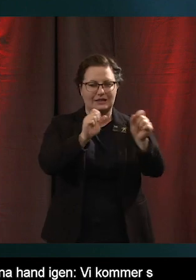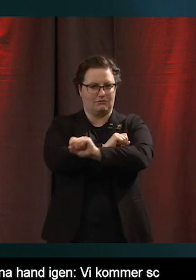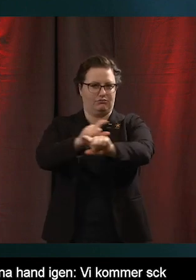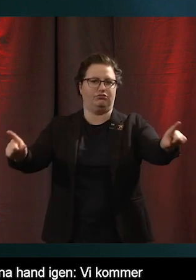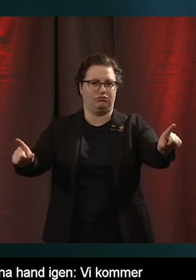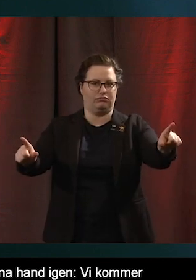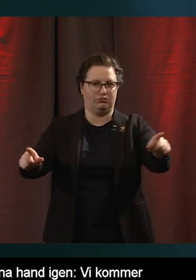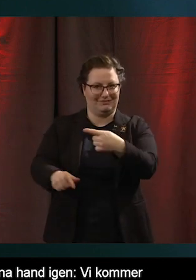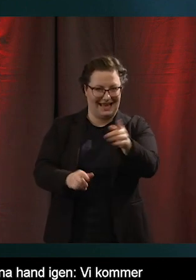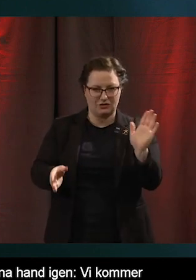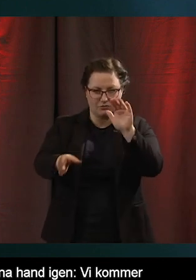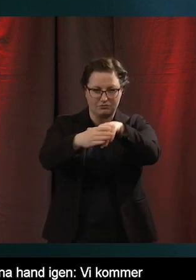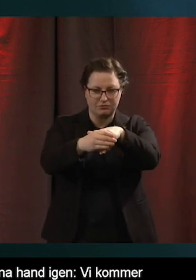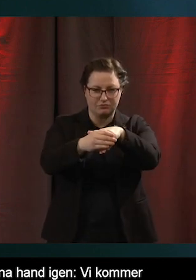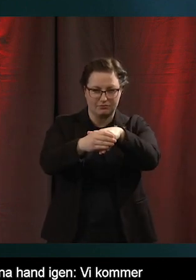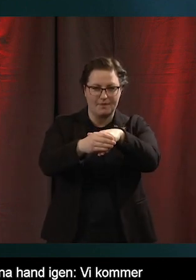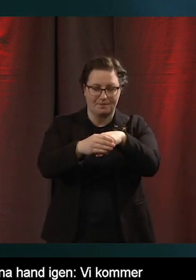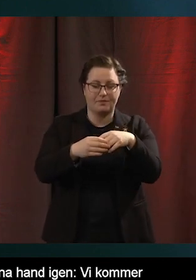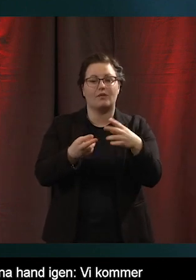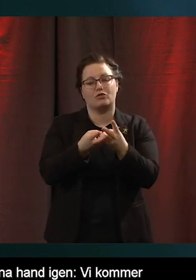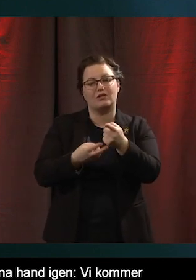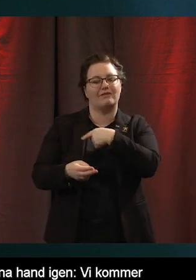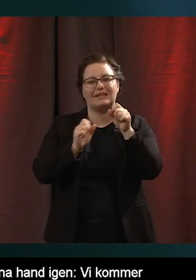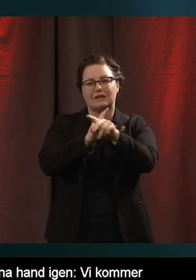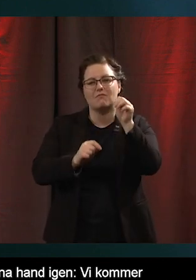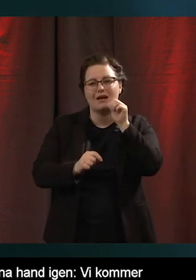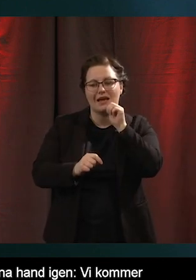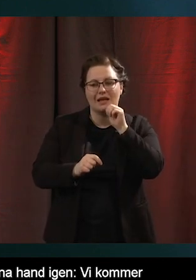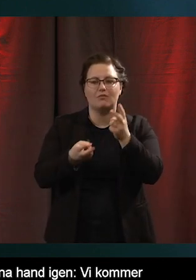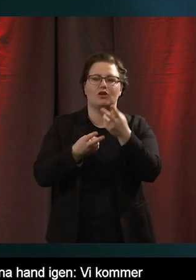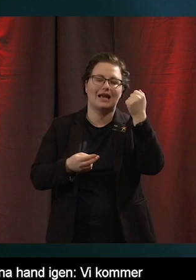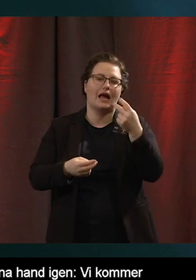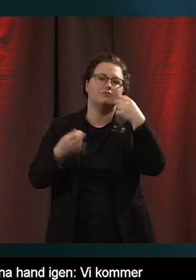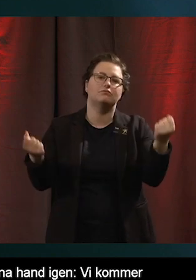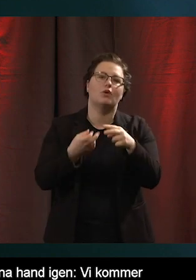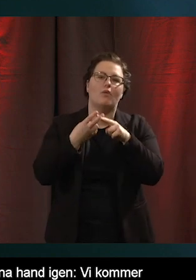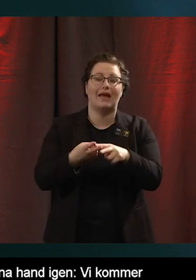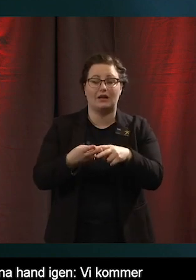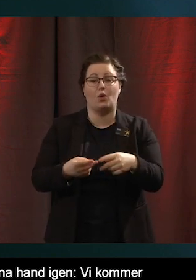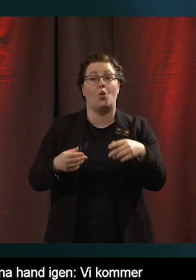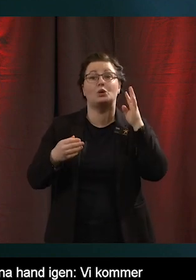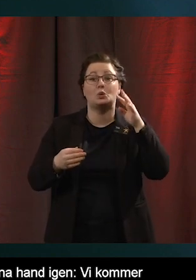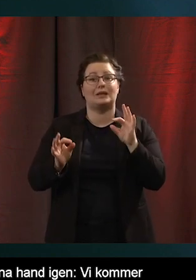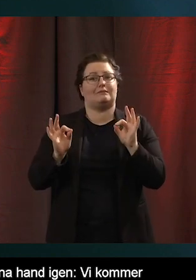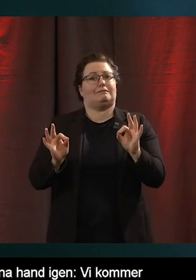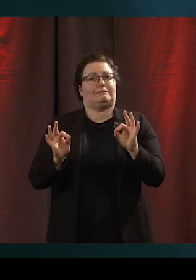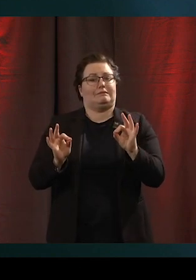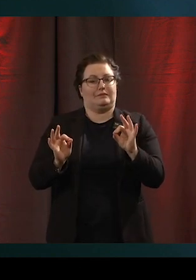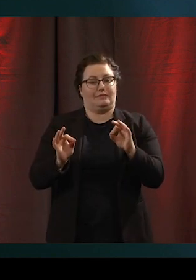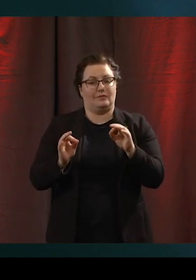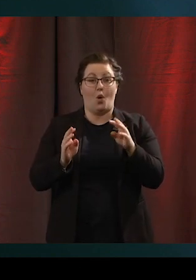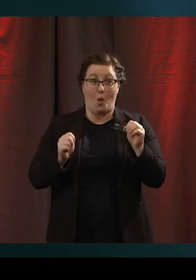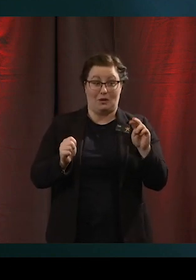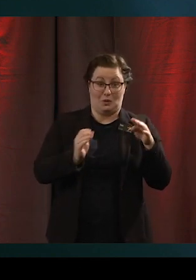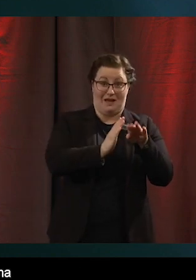besöker det här spåret via mail. Så att ni kan se det med okej ljud och så håller vi tummarna för att det funkar bättre nu på